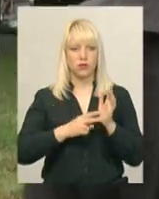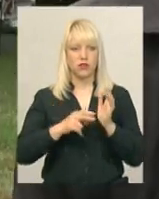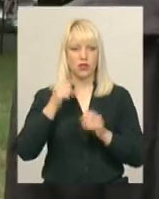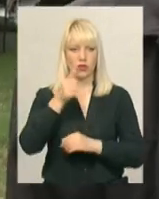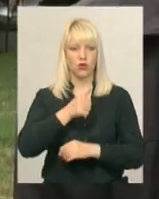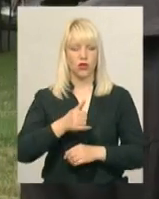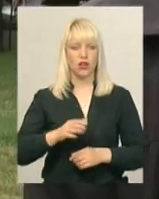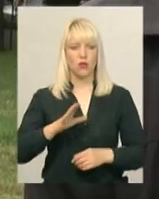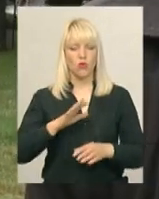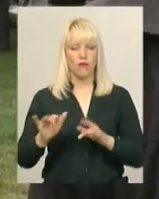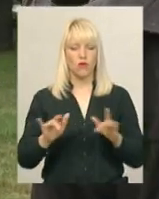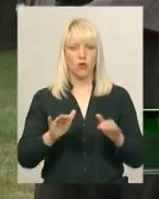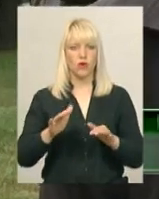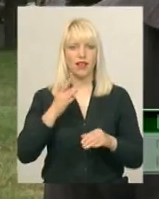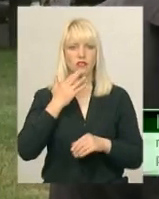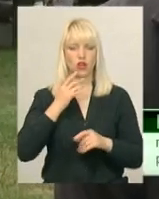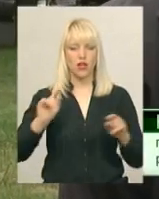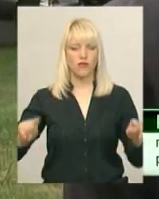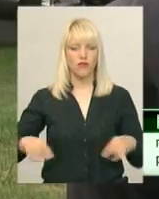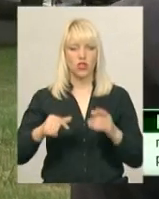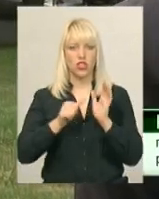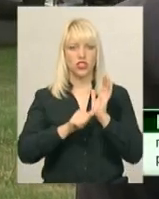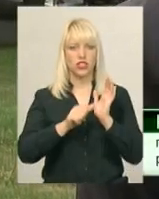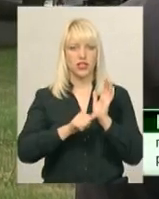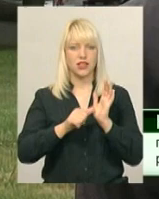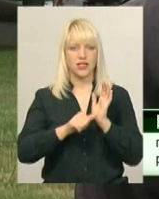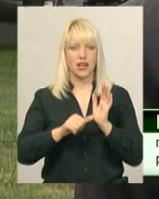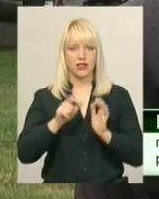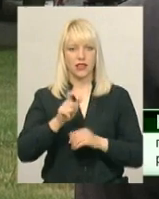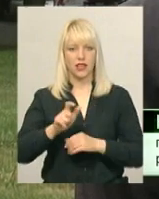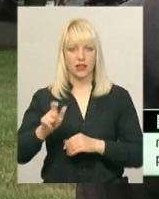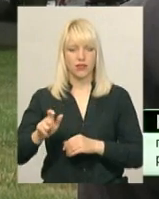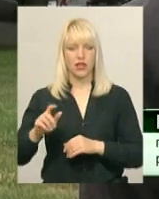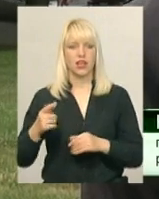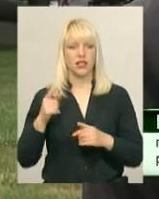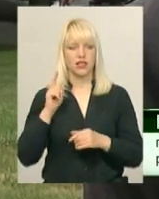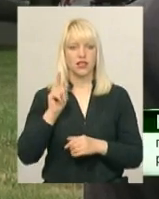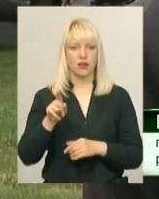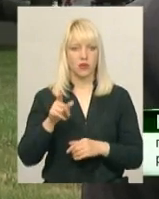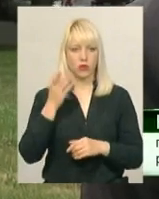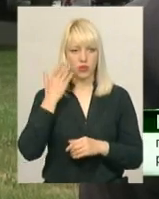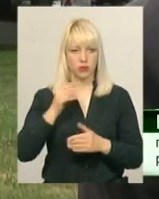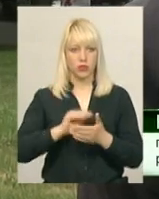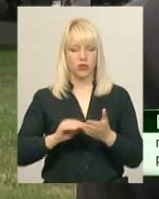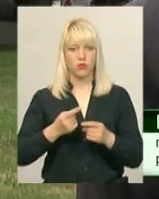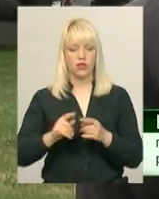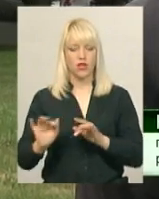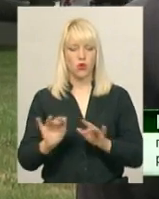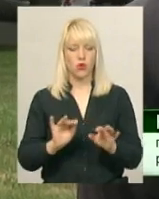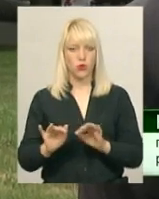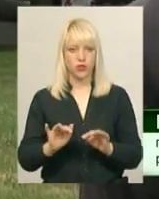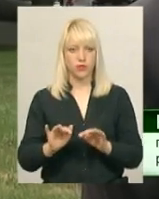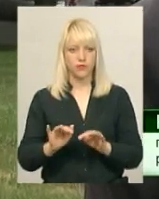Був рух національного відродження шестидесятників, там, коли пишуть про цей рух, то